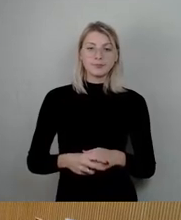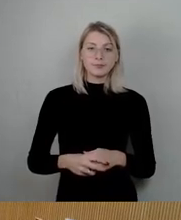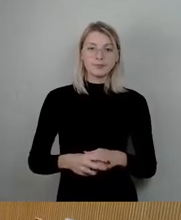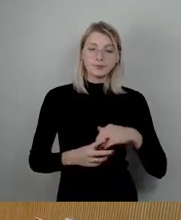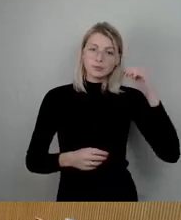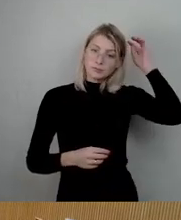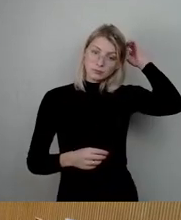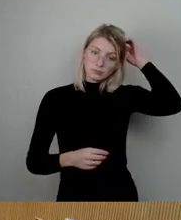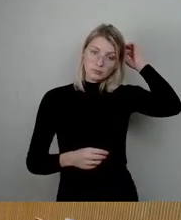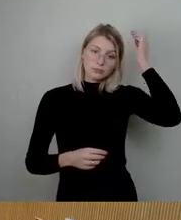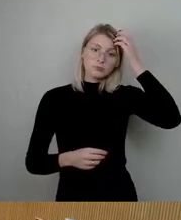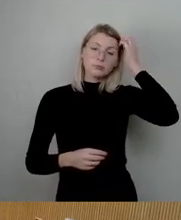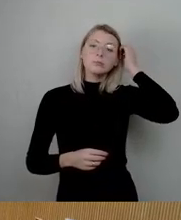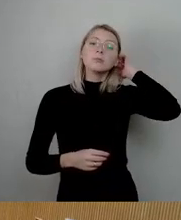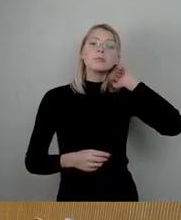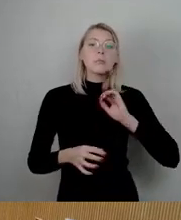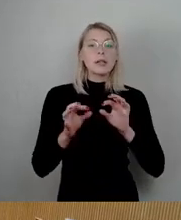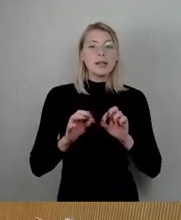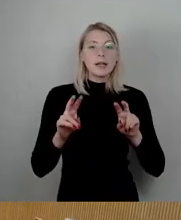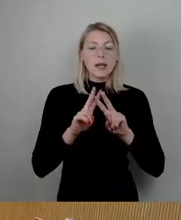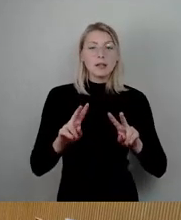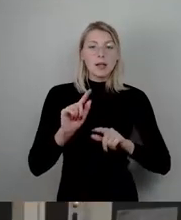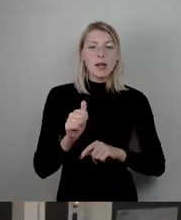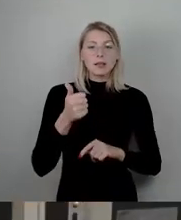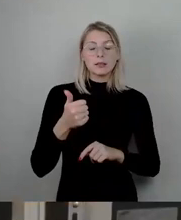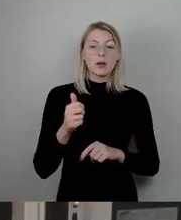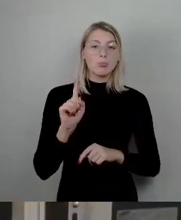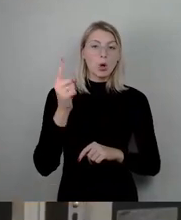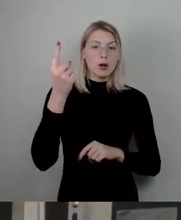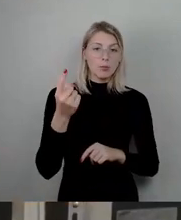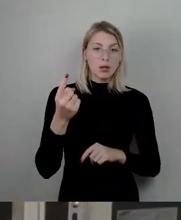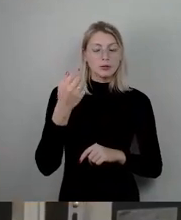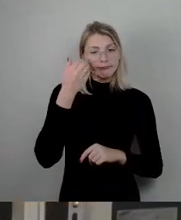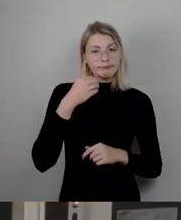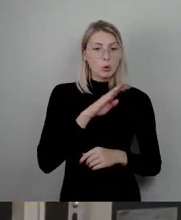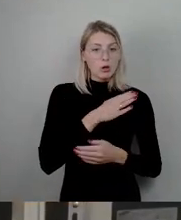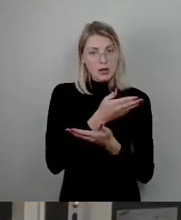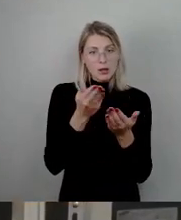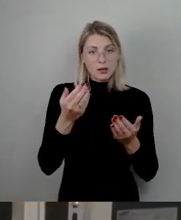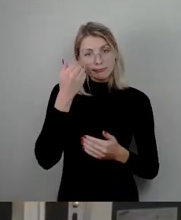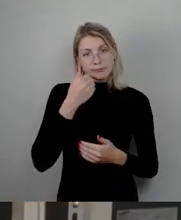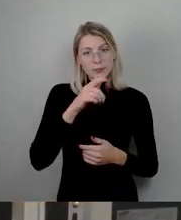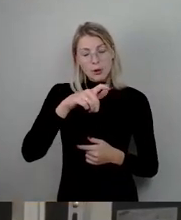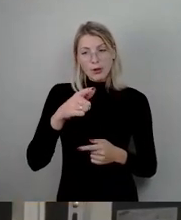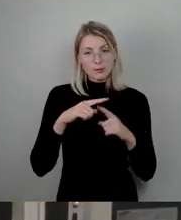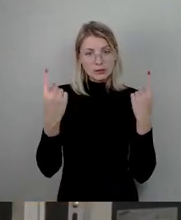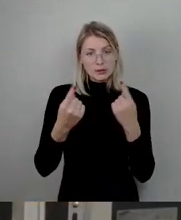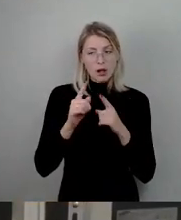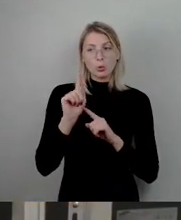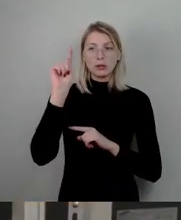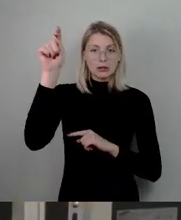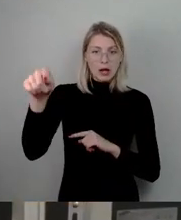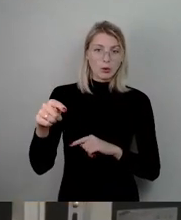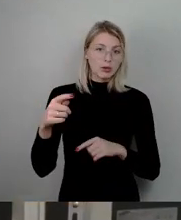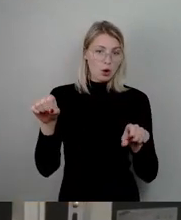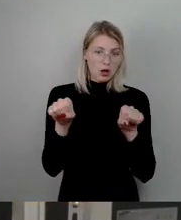Sehr geehrter Herr St. Bürgermeister, liebe Kolleginnen und Kollegen, liebe Menschen im Saal und draußen im Stream.